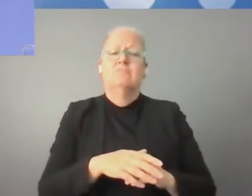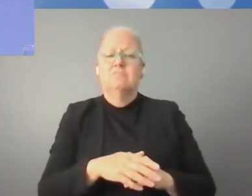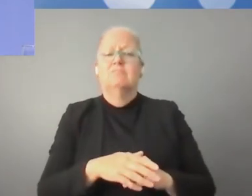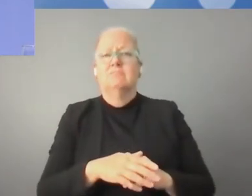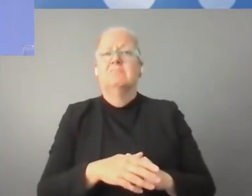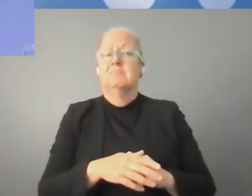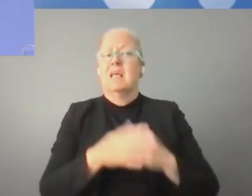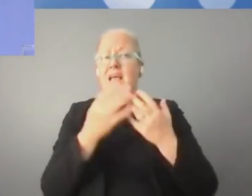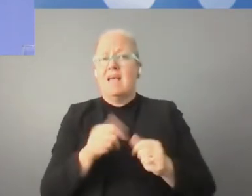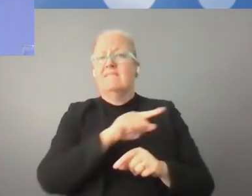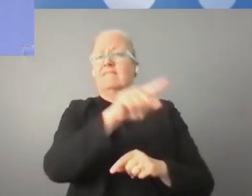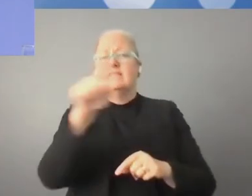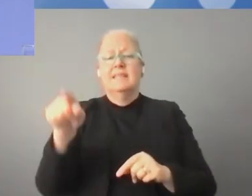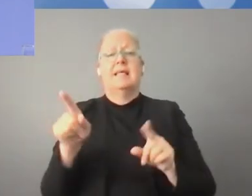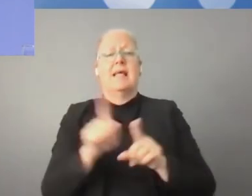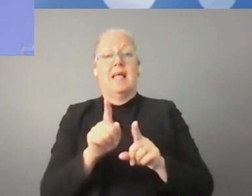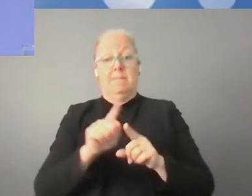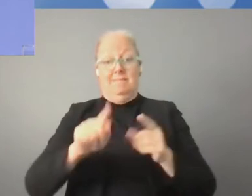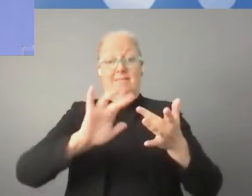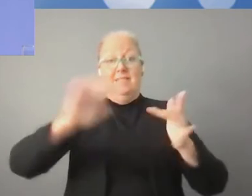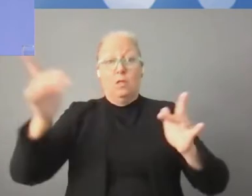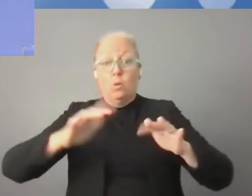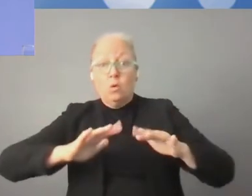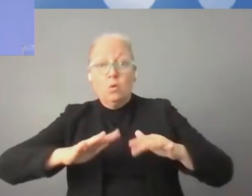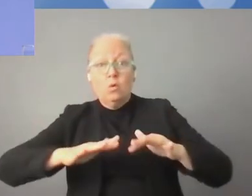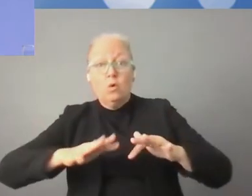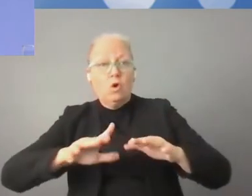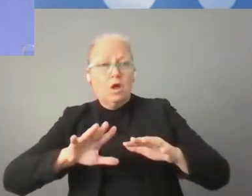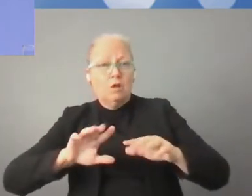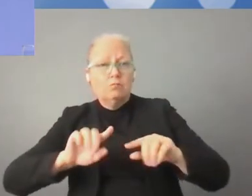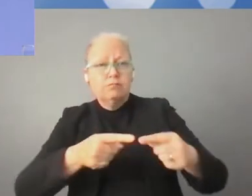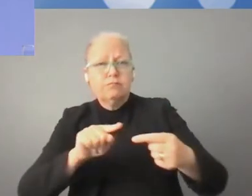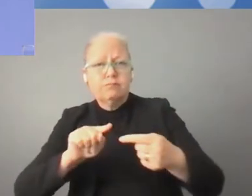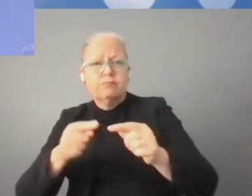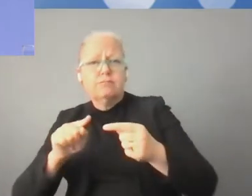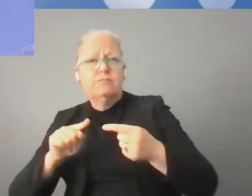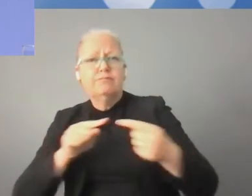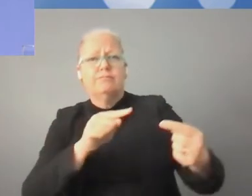mówiliśmy jeszcze, jest to, że czasem wzorce ekonomiczne niektórych przedsiębiorstw degenerują się.